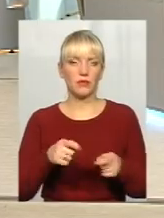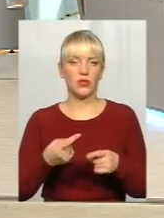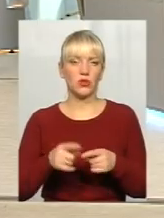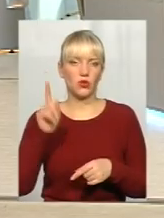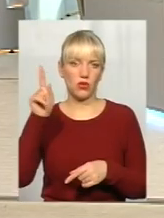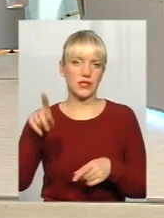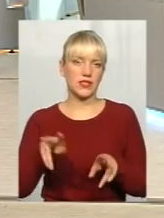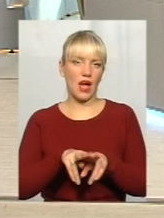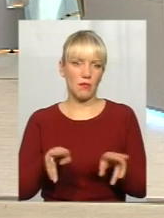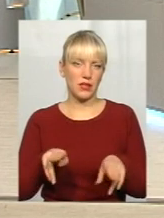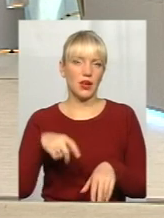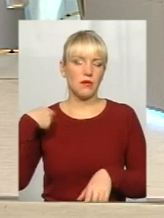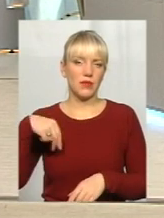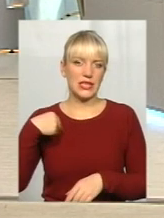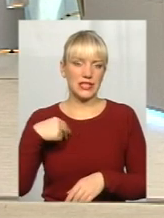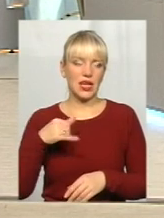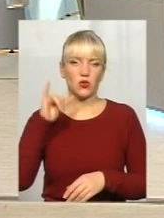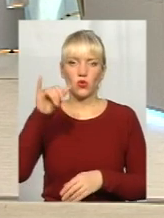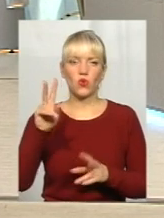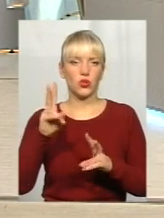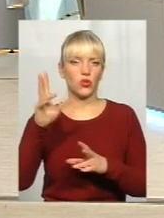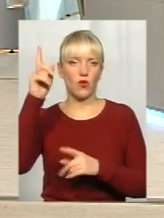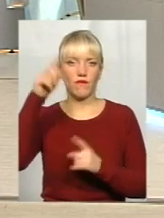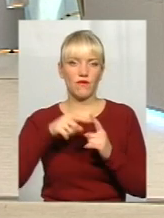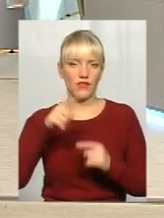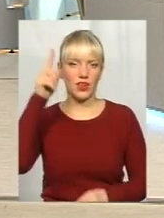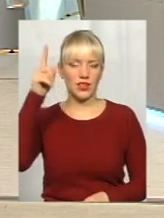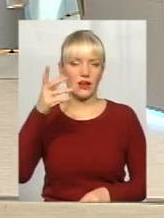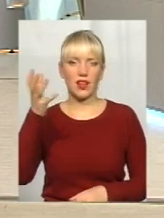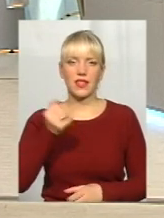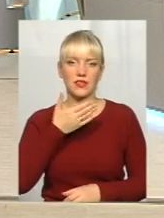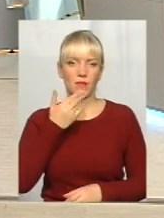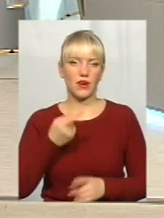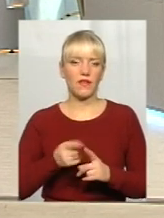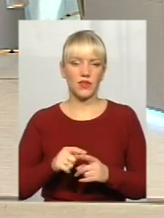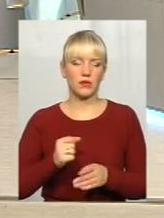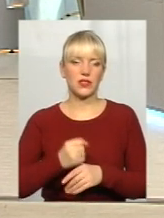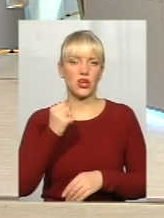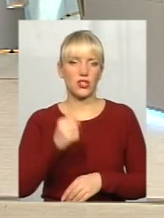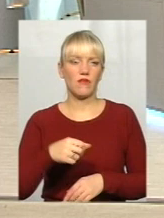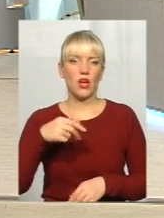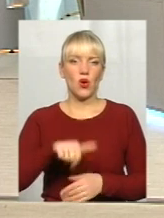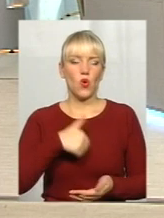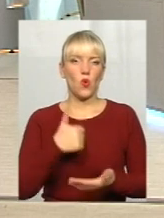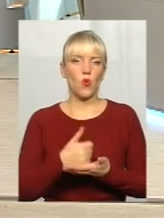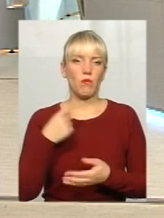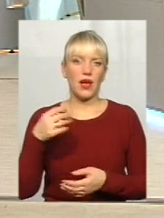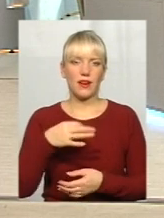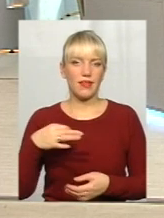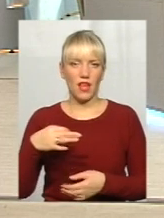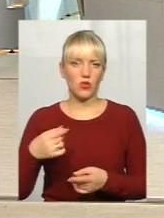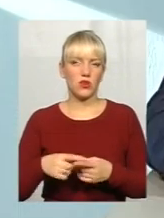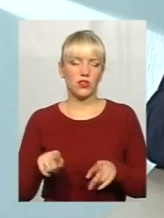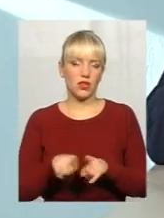самий президент. Ніхто в нього вертикаль не забирає. Він його і призначав губернатора і кожну голову районної адміністрації. Призначав і сьогодні.